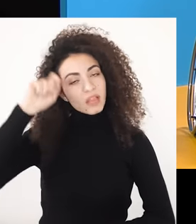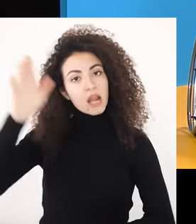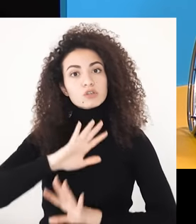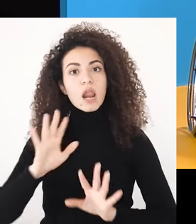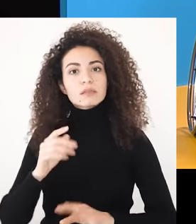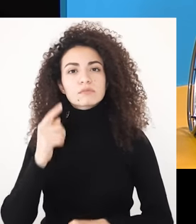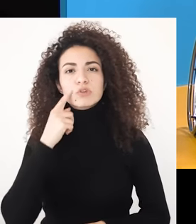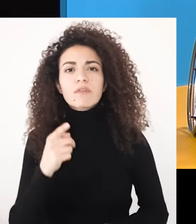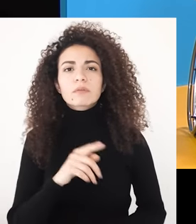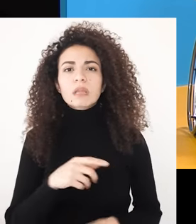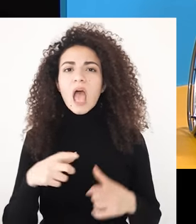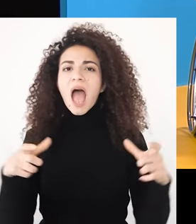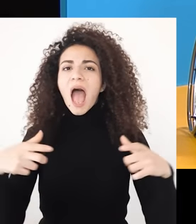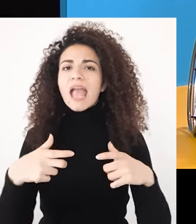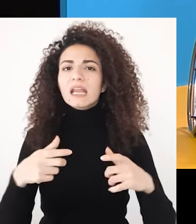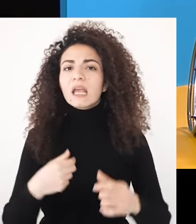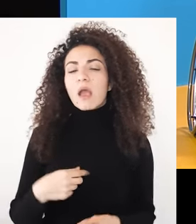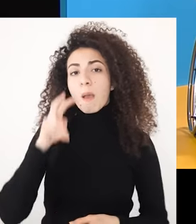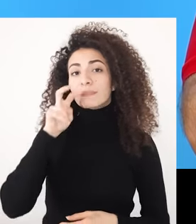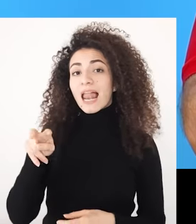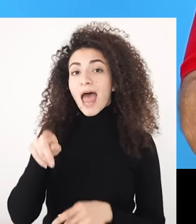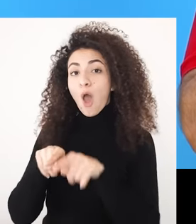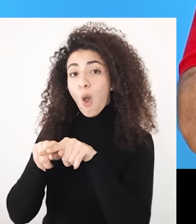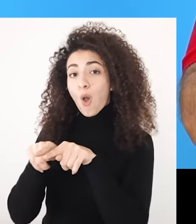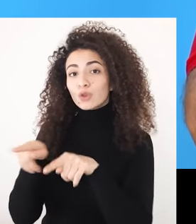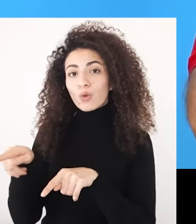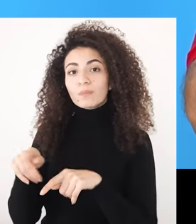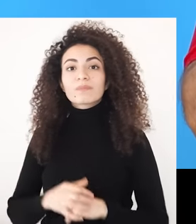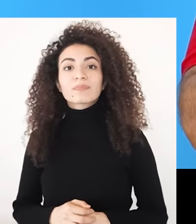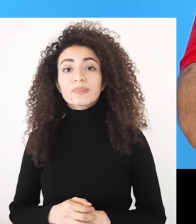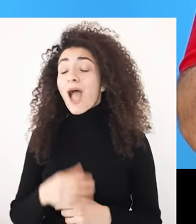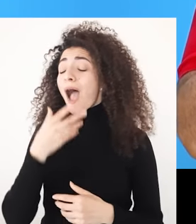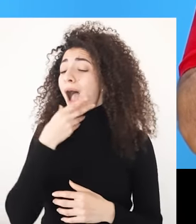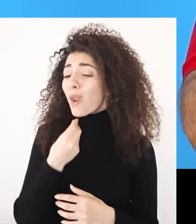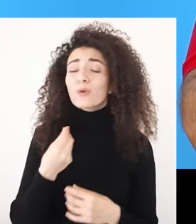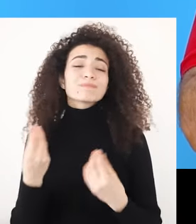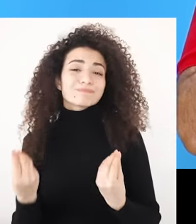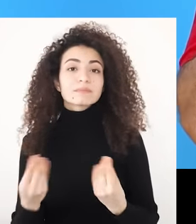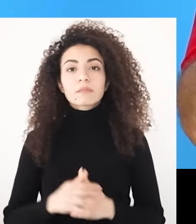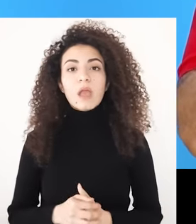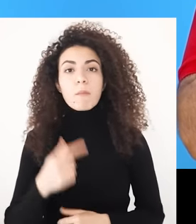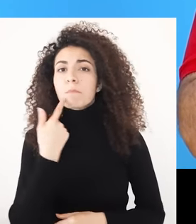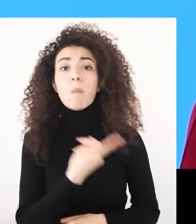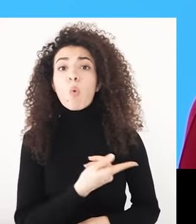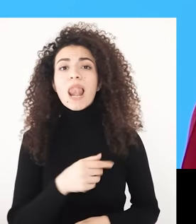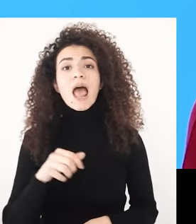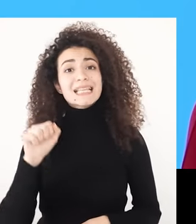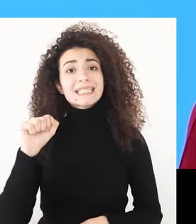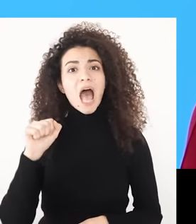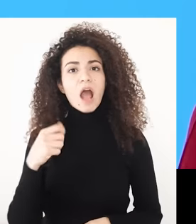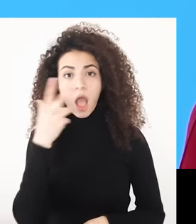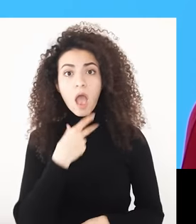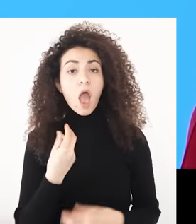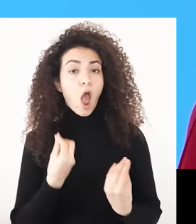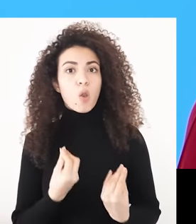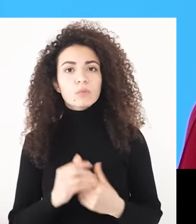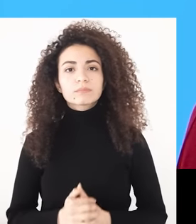وبتجنبوا الحديث معا بهالأمور كأنه إنسان ناقص وكأنه الزواج والأمومة والحب أمور ما بتعنية شاركت